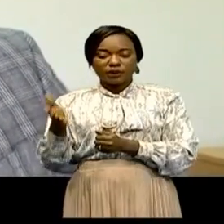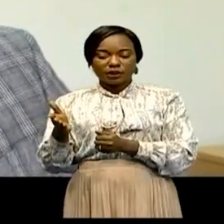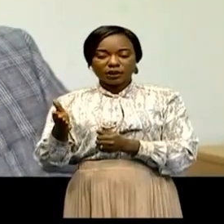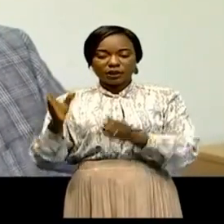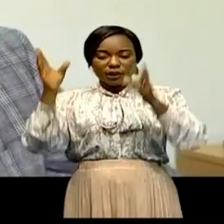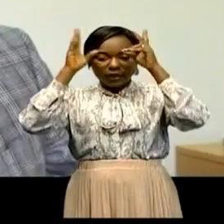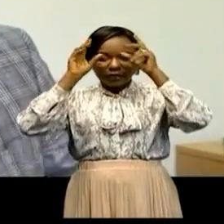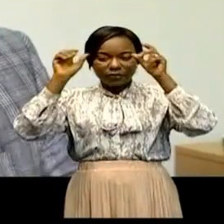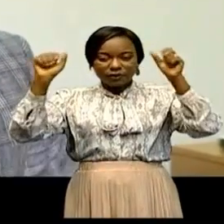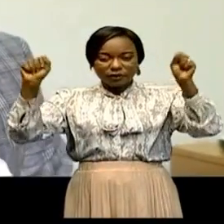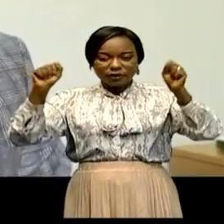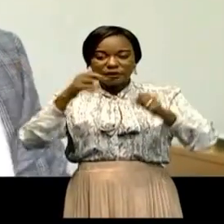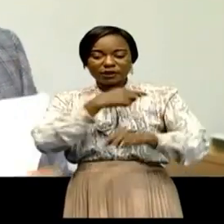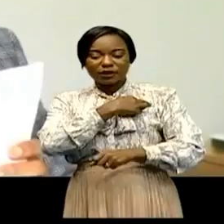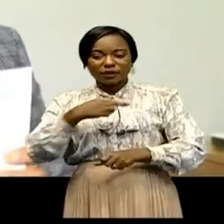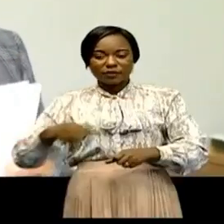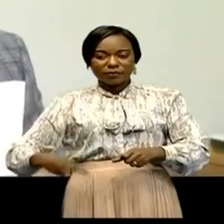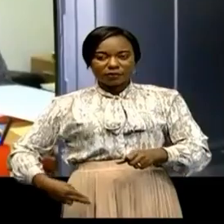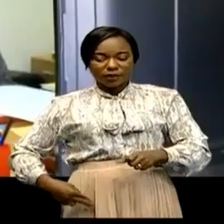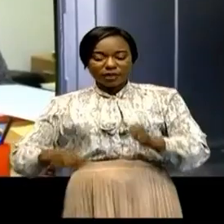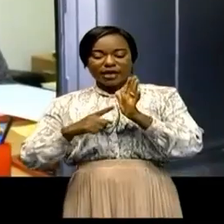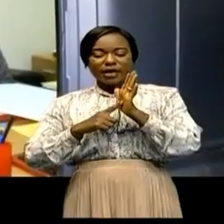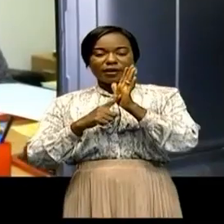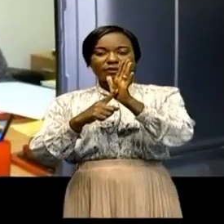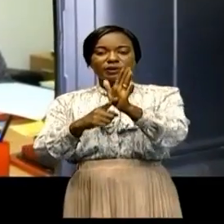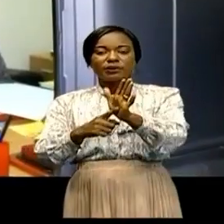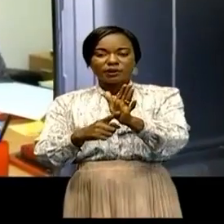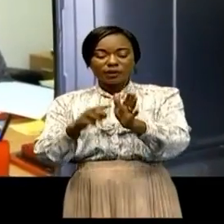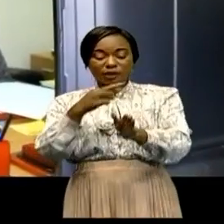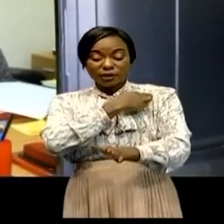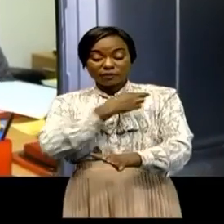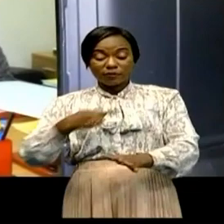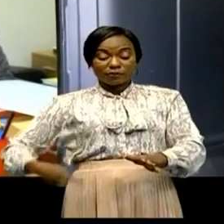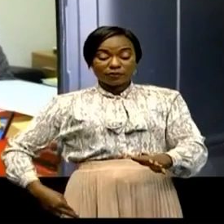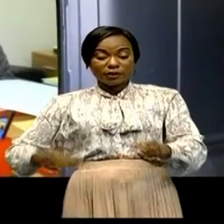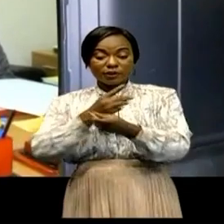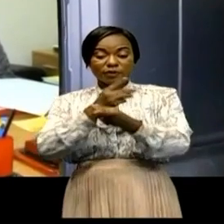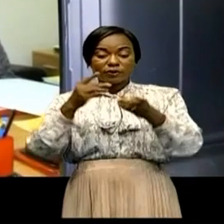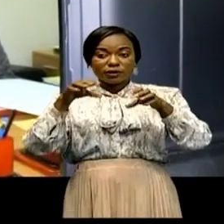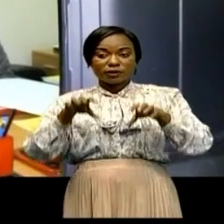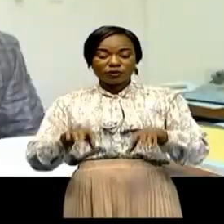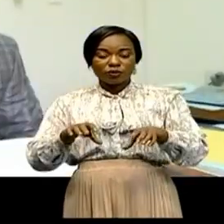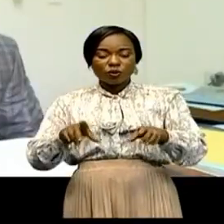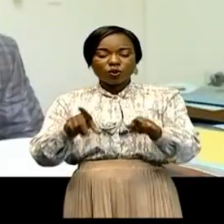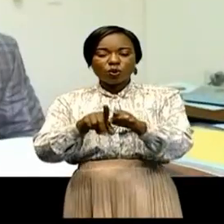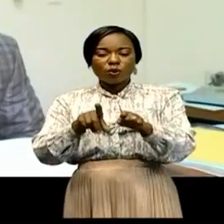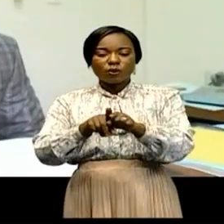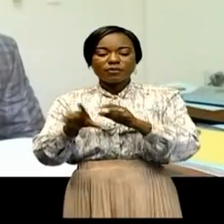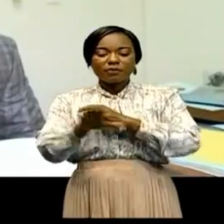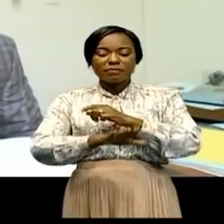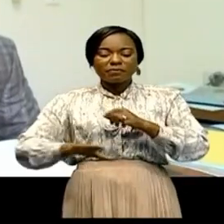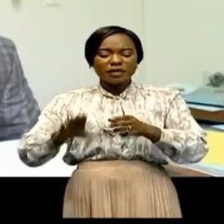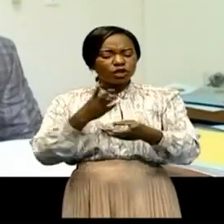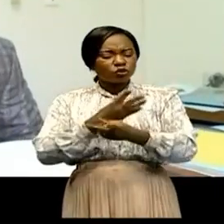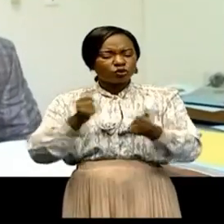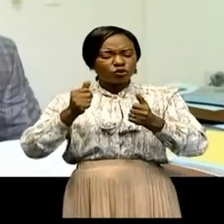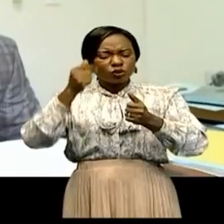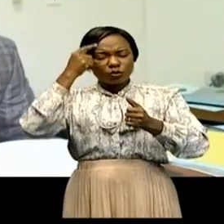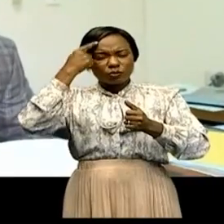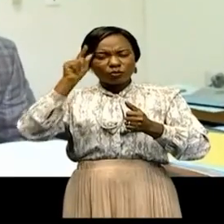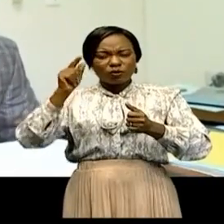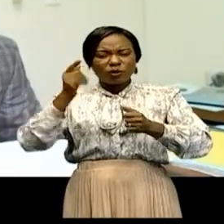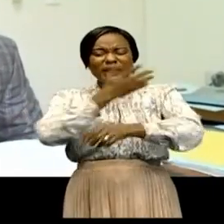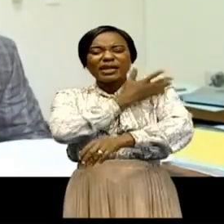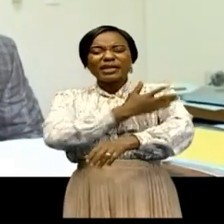République a présenté la République démocratique du Congo comme pays solution à la crise climatique et a